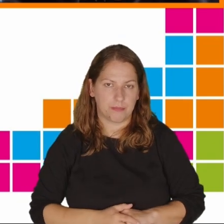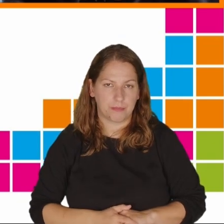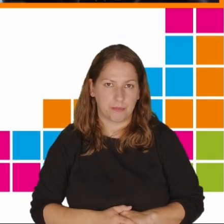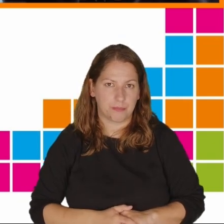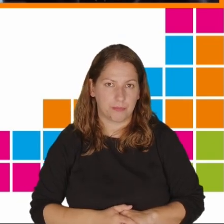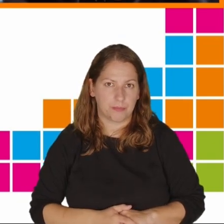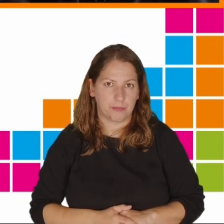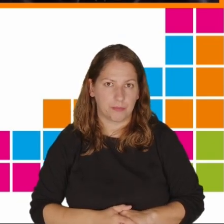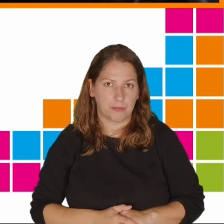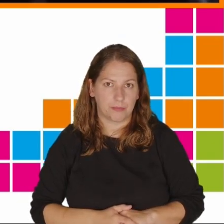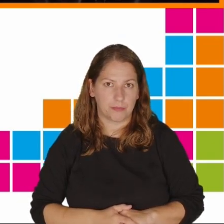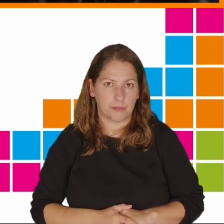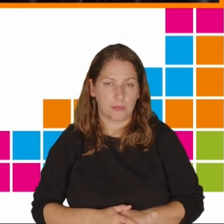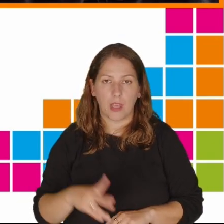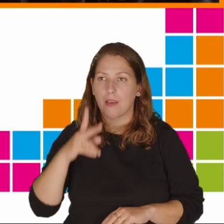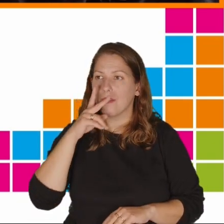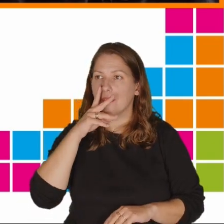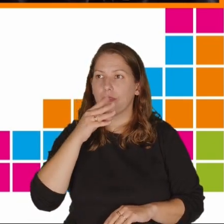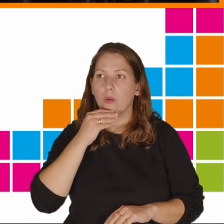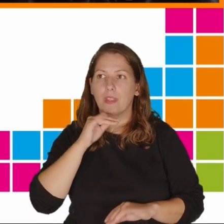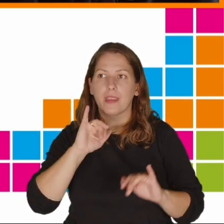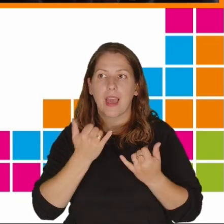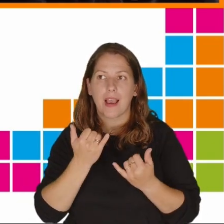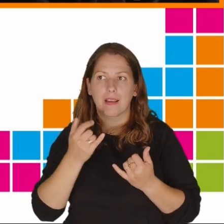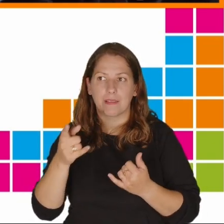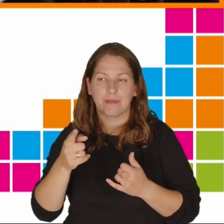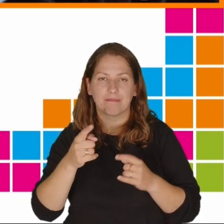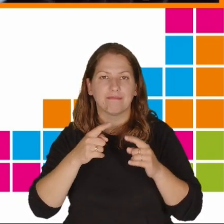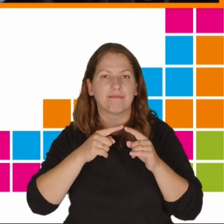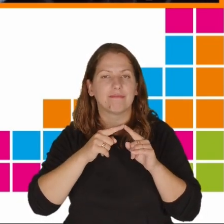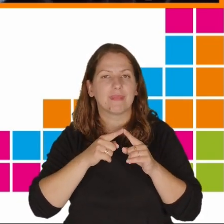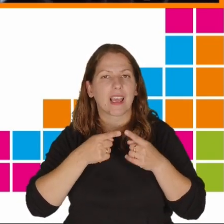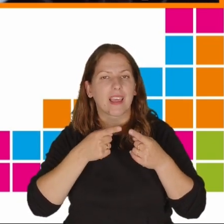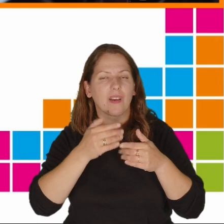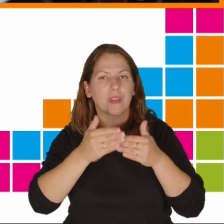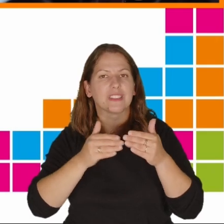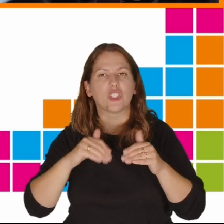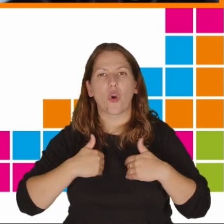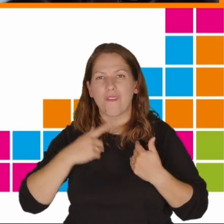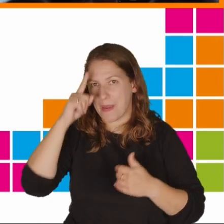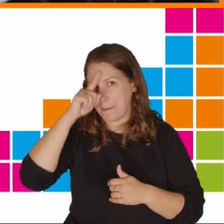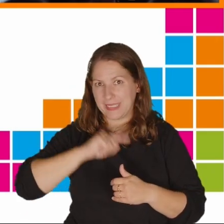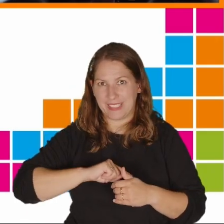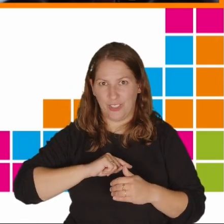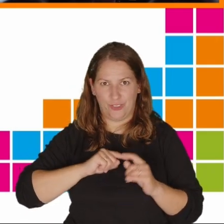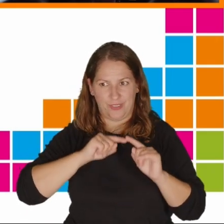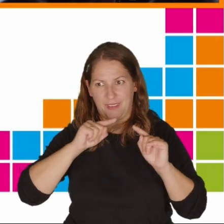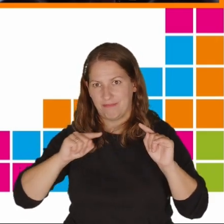Widzimy tutaj, jak wyglądają te trendy w zakresie zdrowia psychicznego.